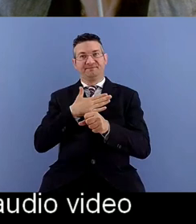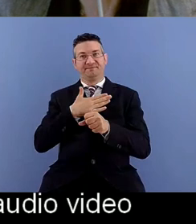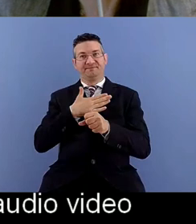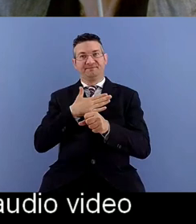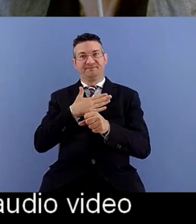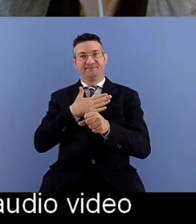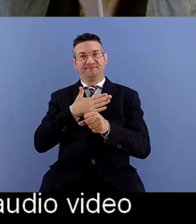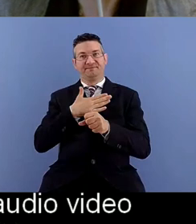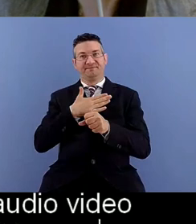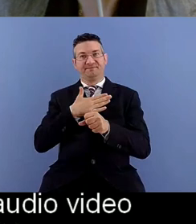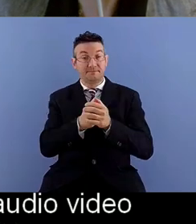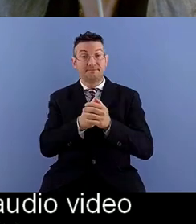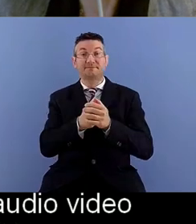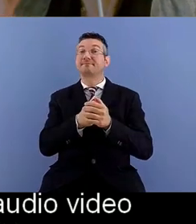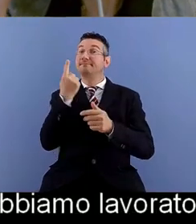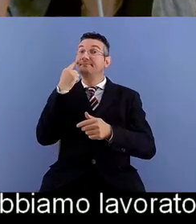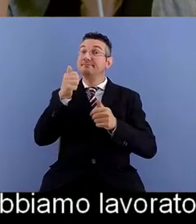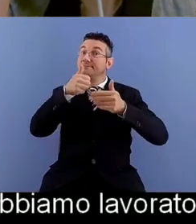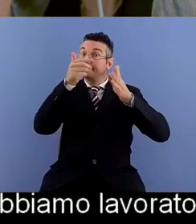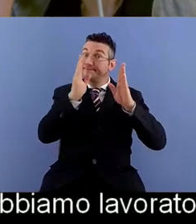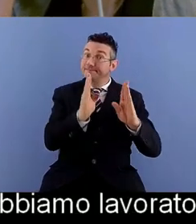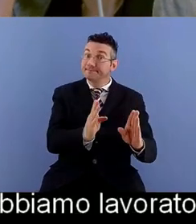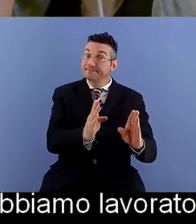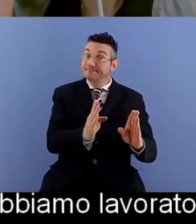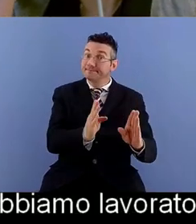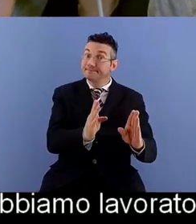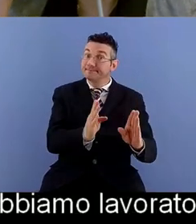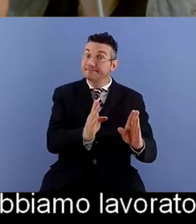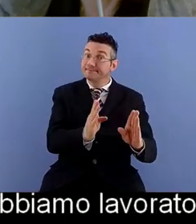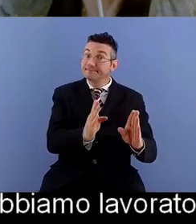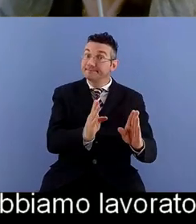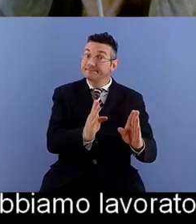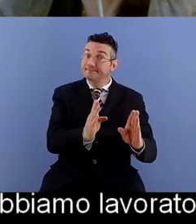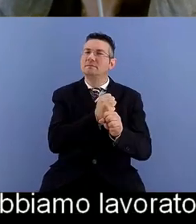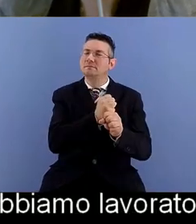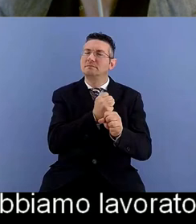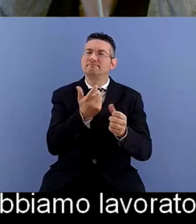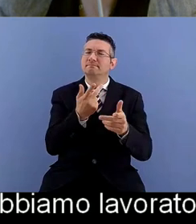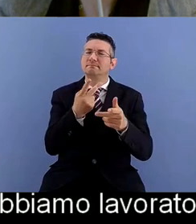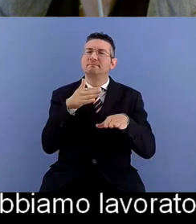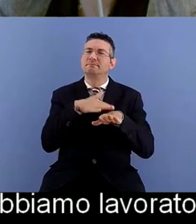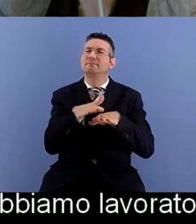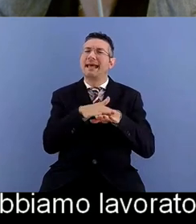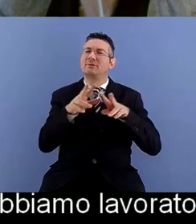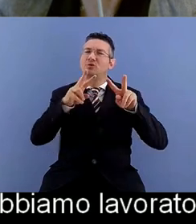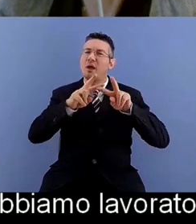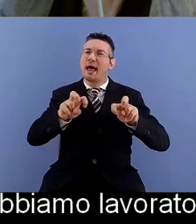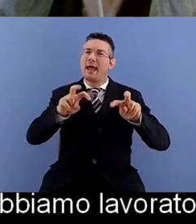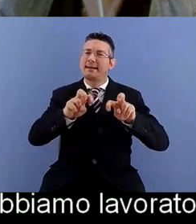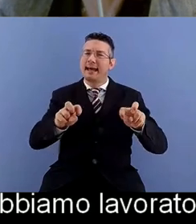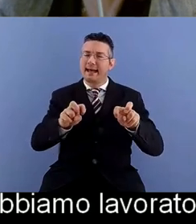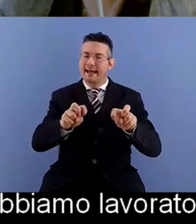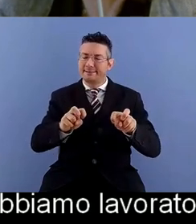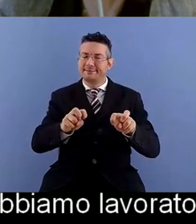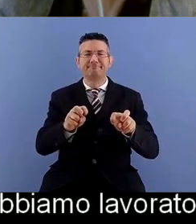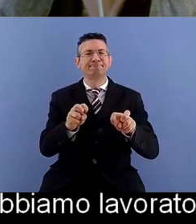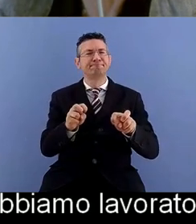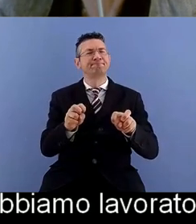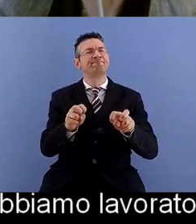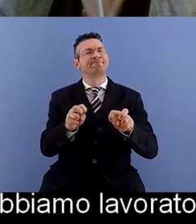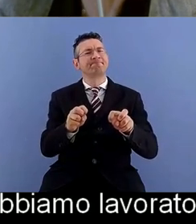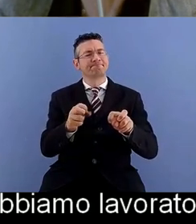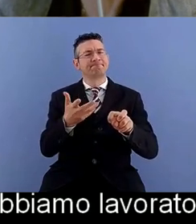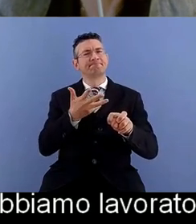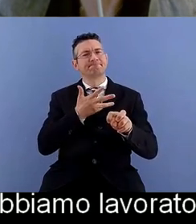lavorato essenzialmente con un metodo d'analisi utilizzando strumenti d